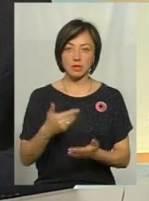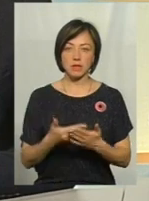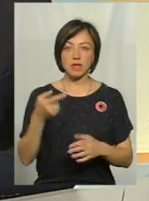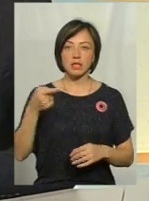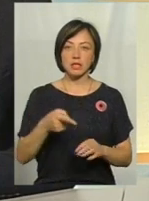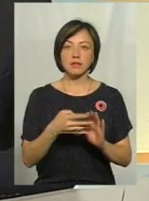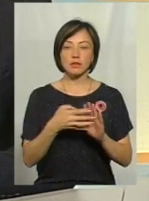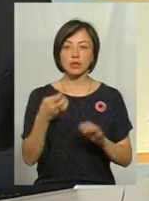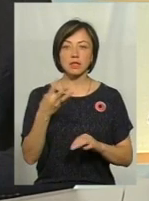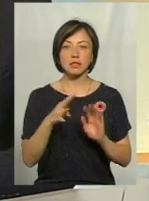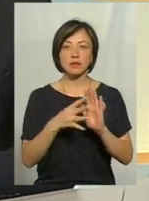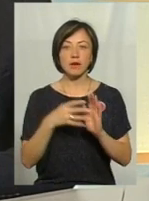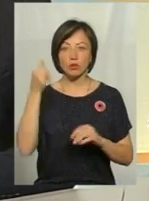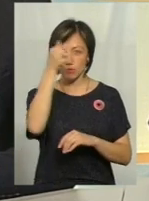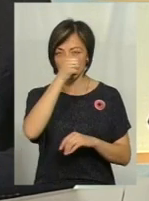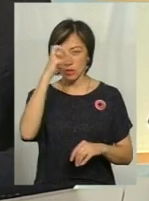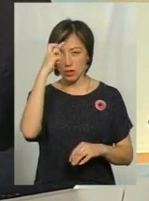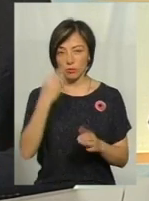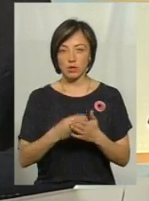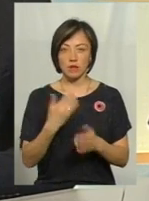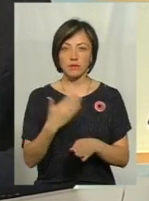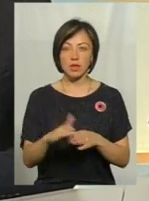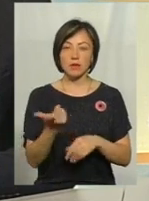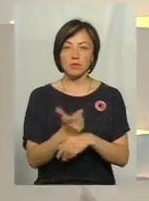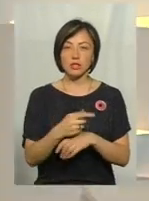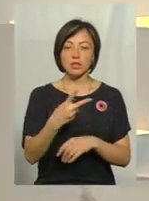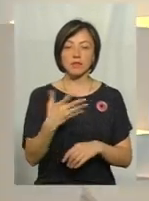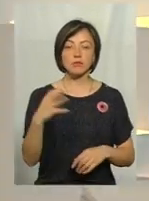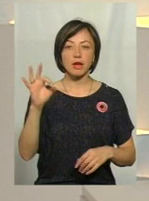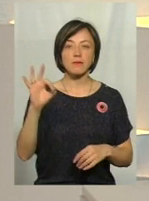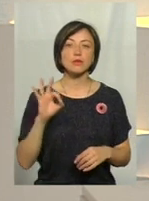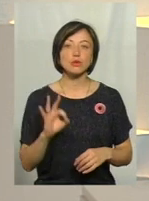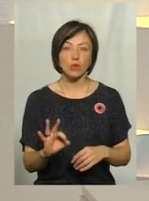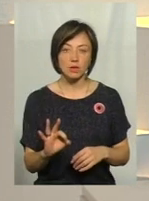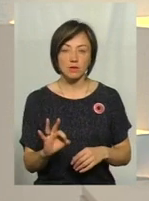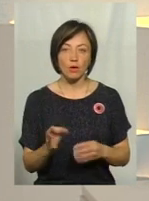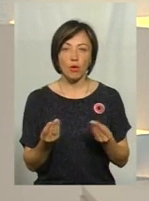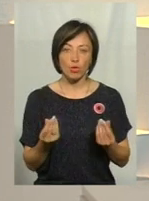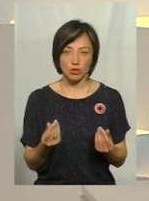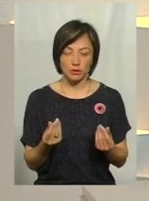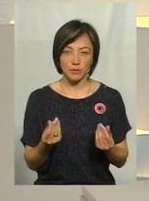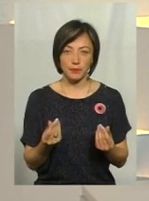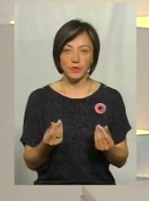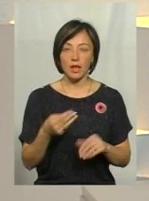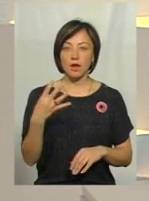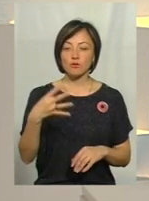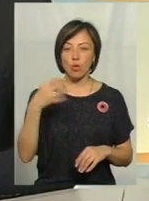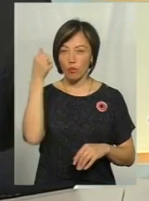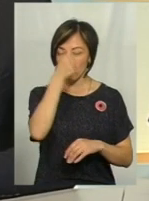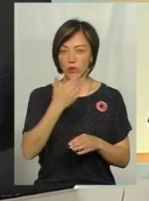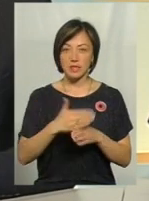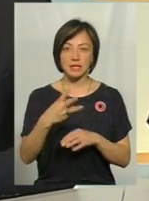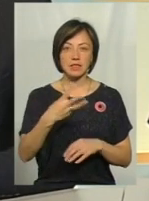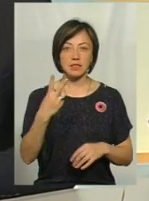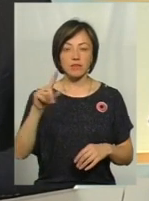1039 році з державного бюджету виділялося більше 25% коштів. В 40-му – 32